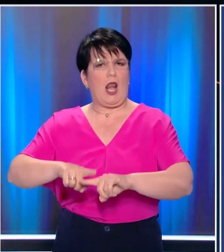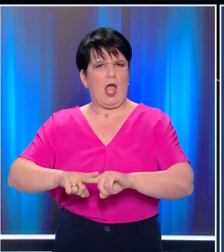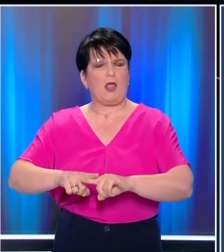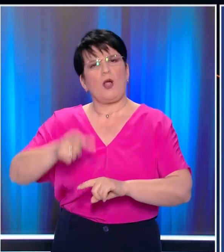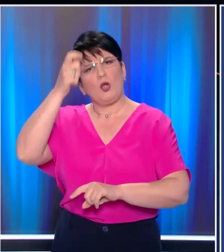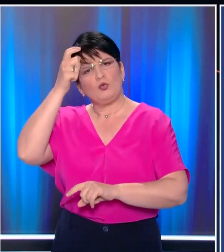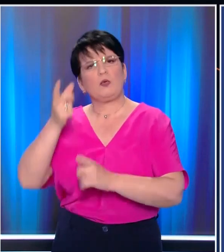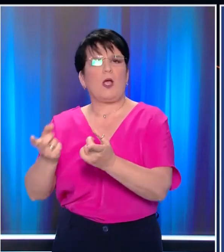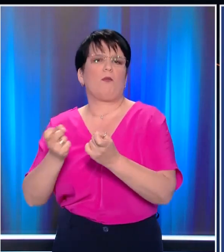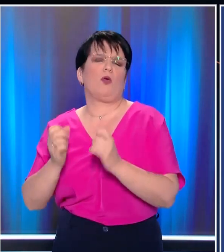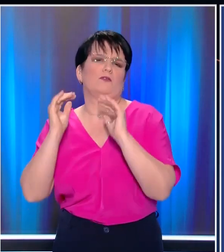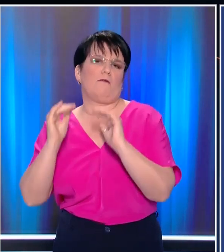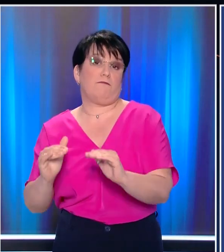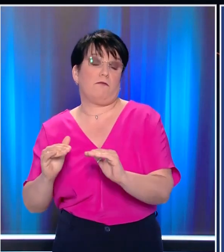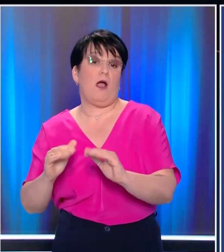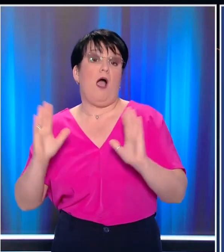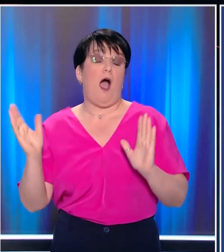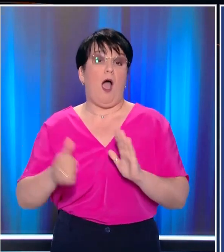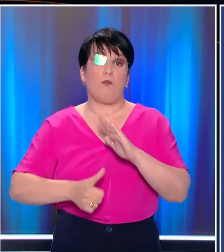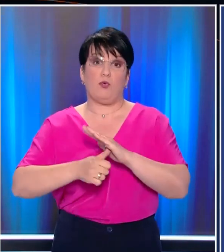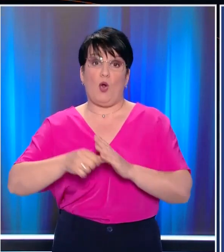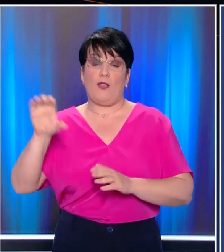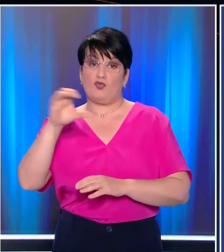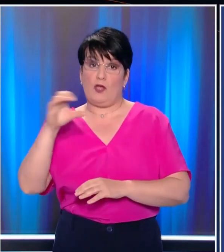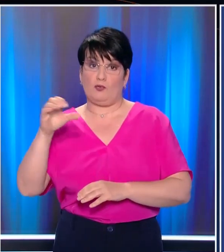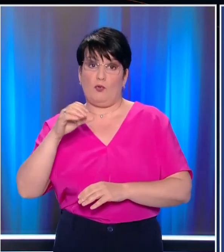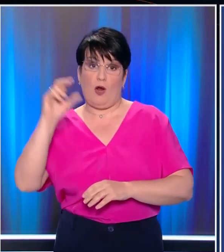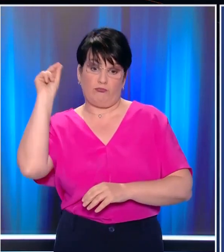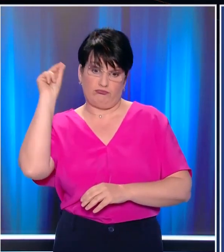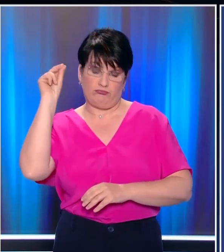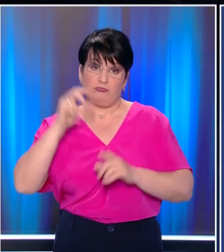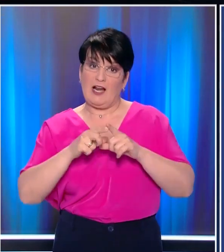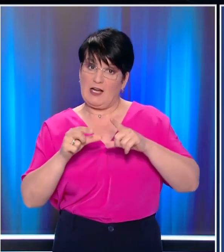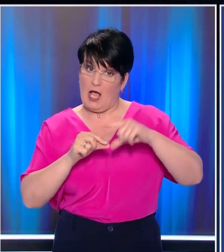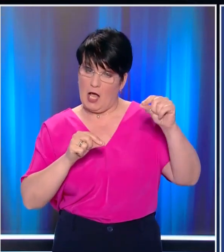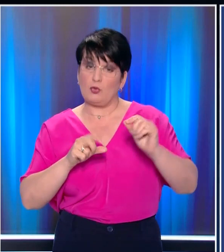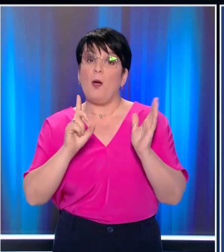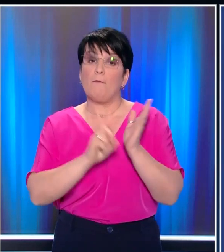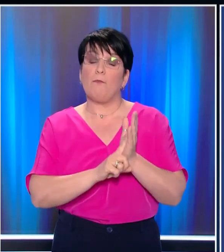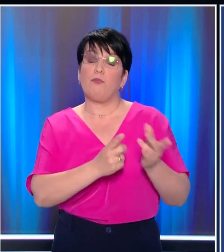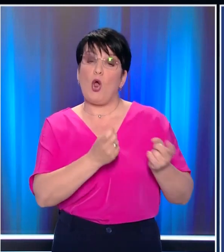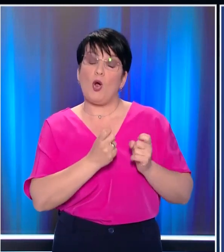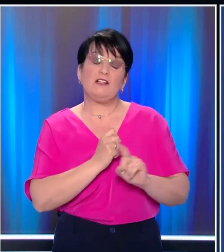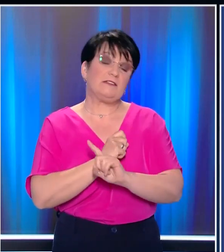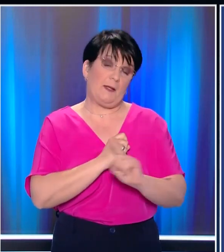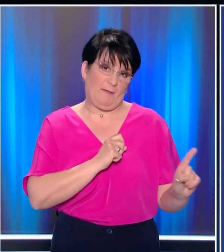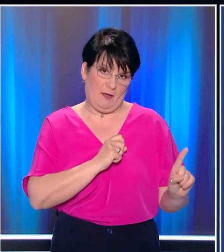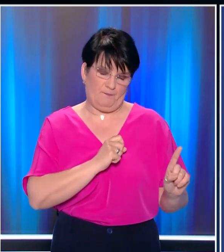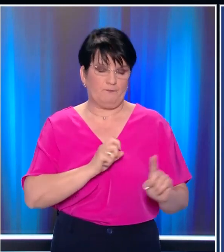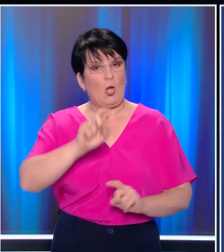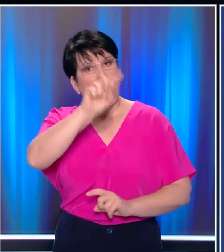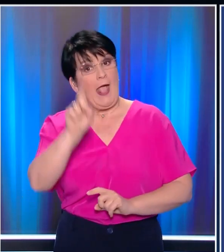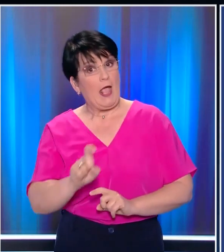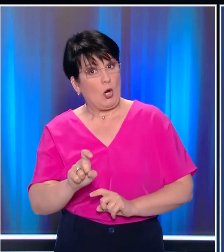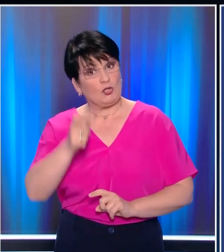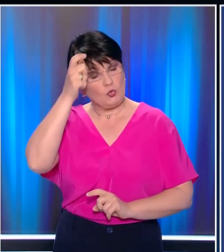τουρκικές επιθέσεις Εάν ο πρόεδρος Ερντογάν δεσμεύεται στο ΝΑΤΟ, θα πρέπει να σταματήσει να προκαλεί τους συμμάχους Το ερώτημα